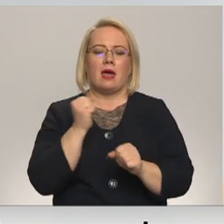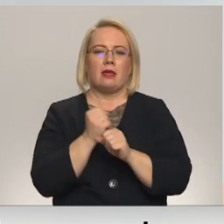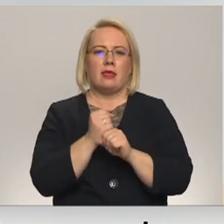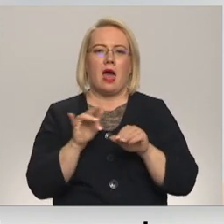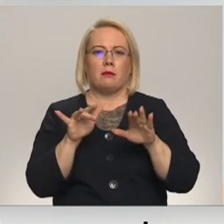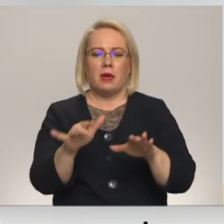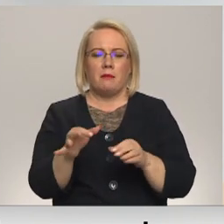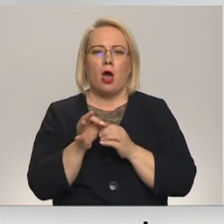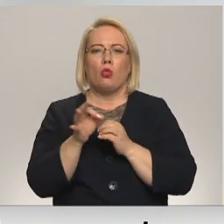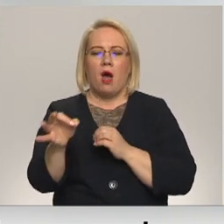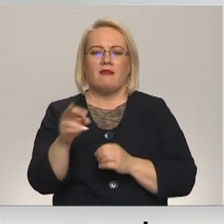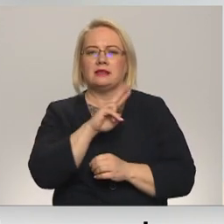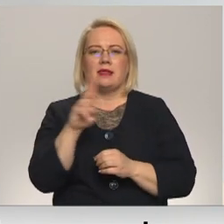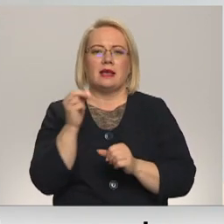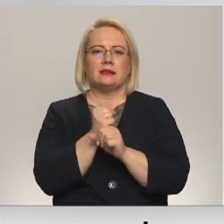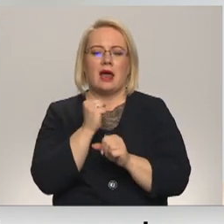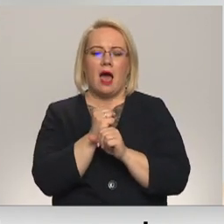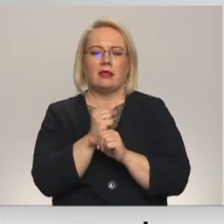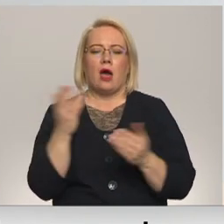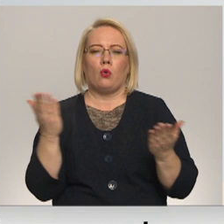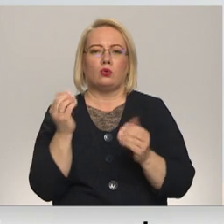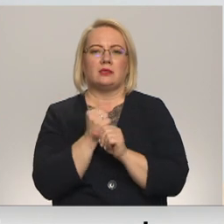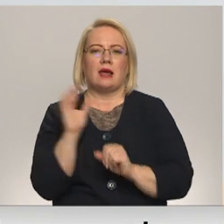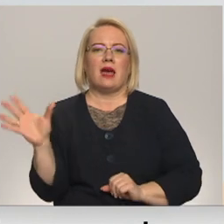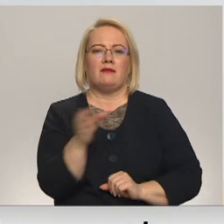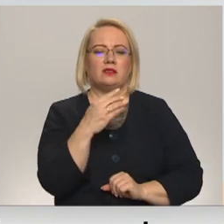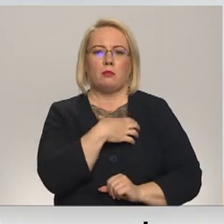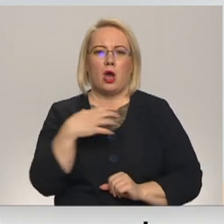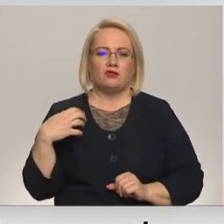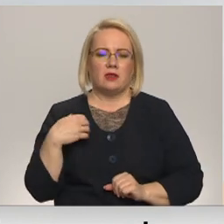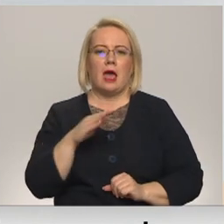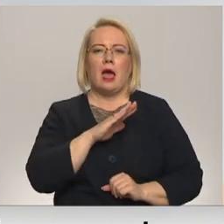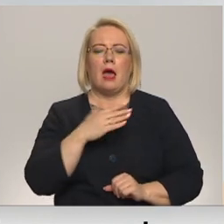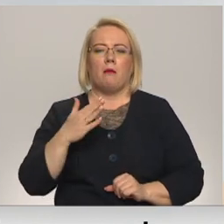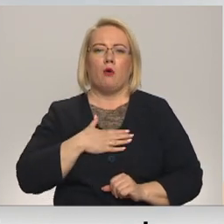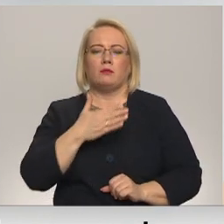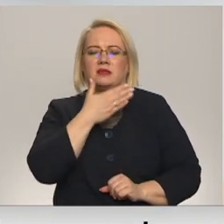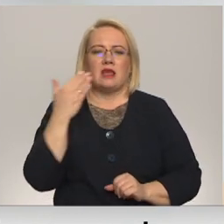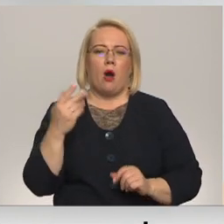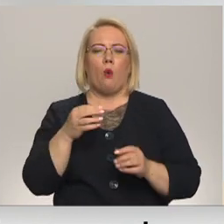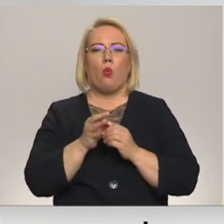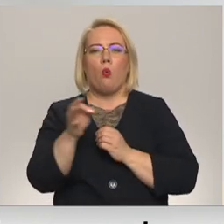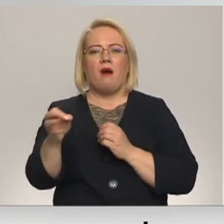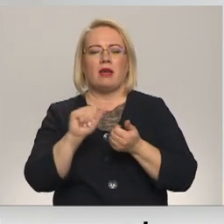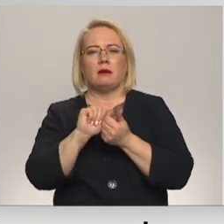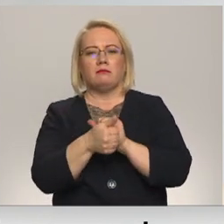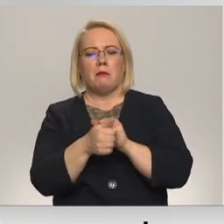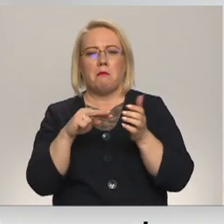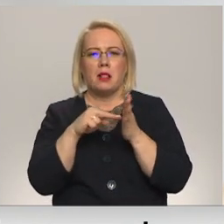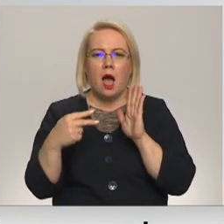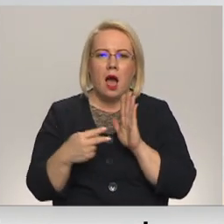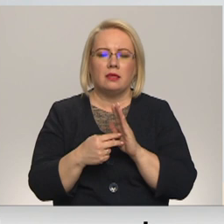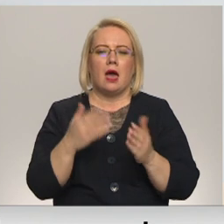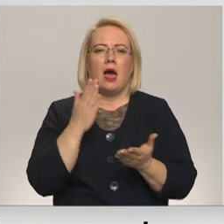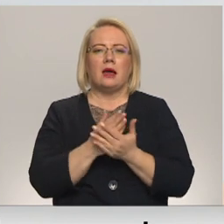nestrādā pie tā, pie kā strādā viss pašvaldības. Mēs nestrādājām pie novada realizācijas plānu, mēs jau joprojām esam divas